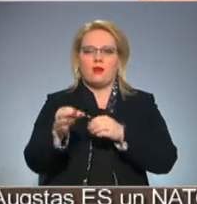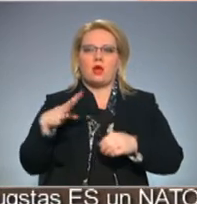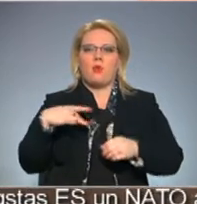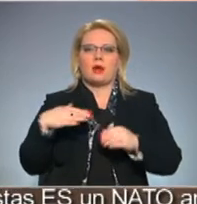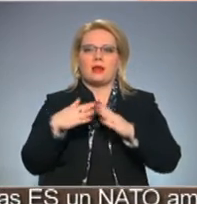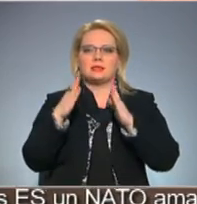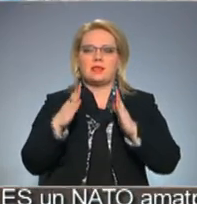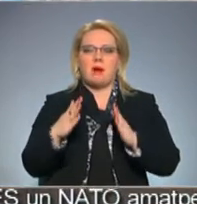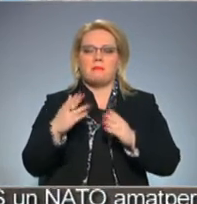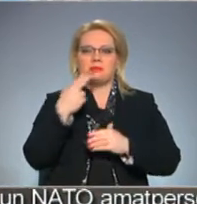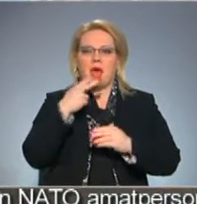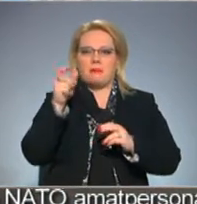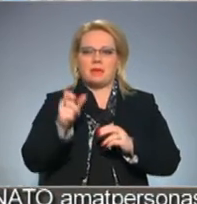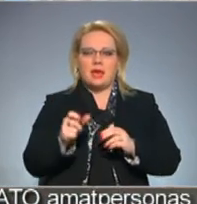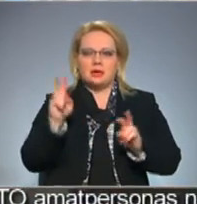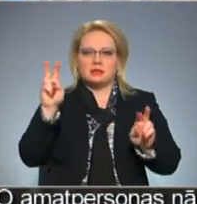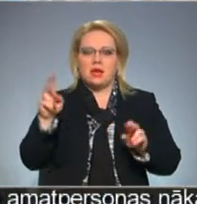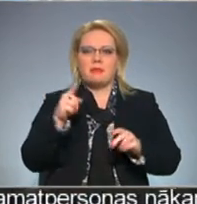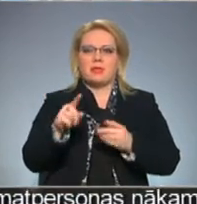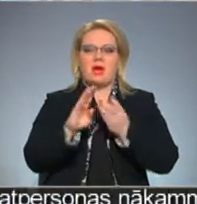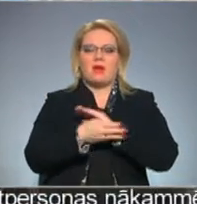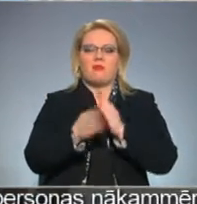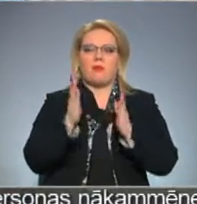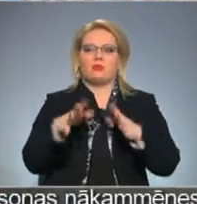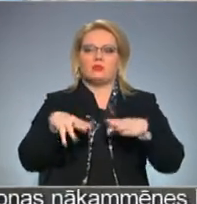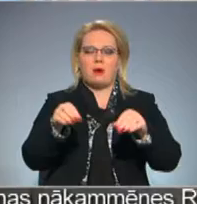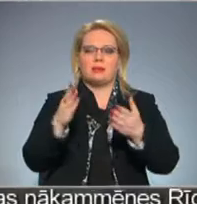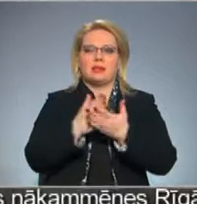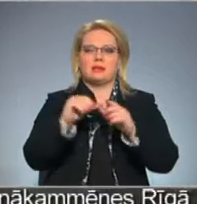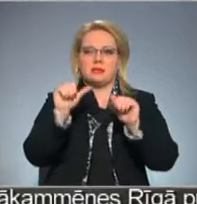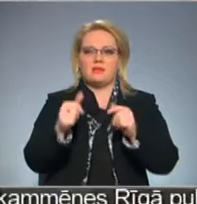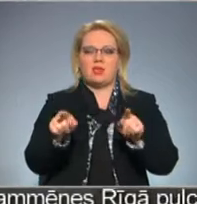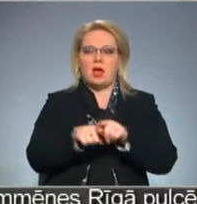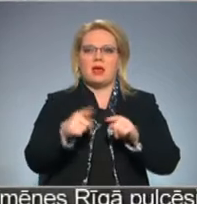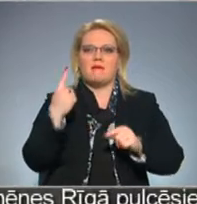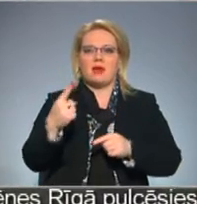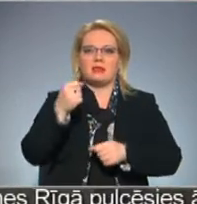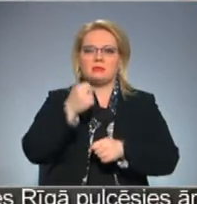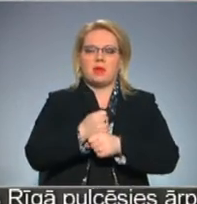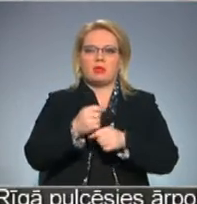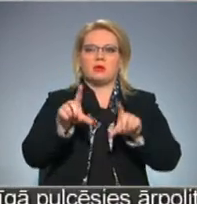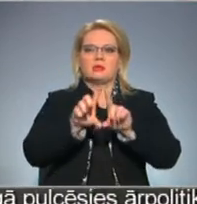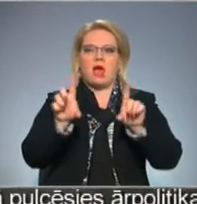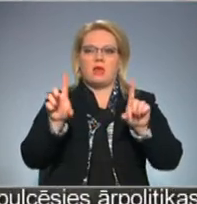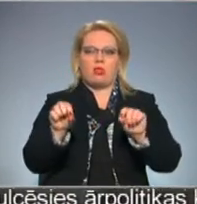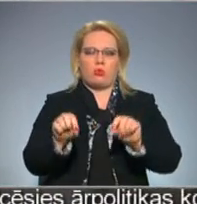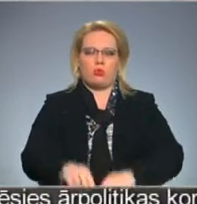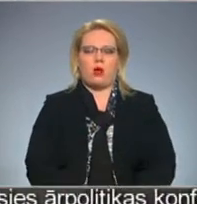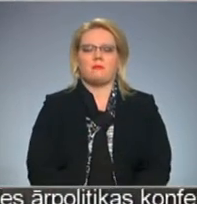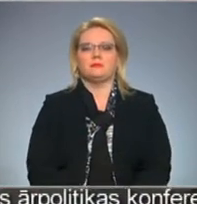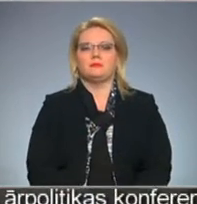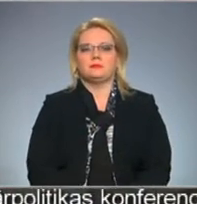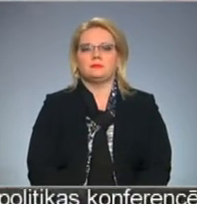saimnieks. Bet līdz maijam, kad iecerētā reforma tiks pabeigta, tikšot izveidot arī viens pieturs aģentūra. Sandra Leitāna,